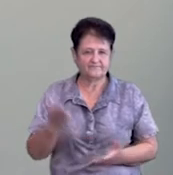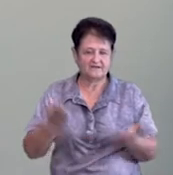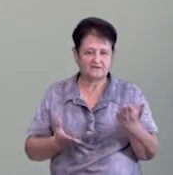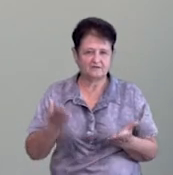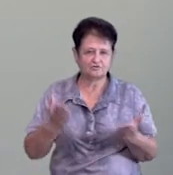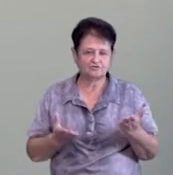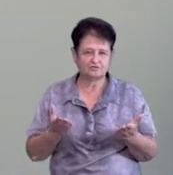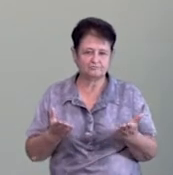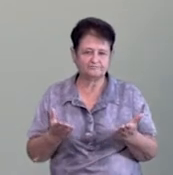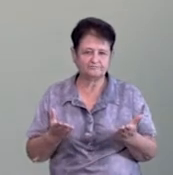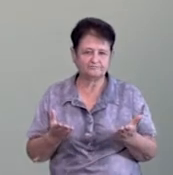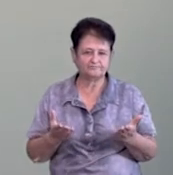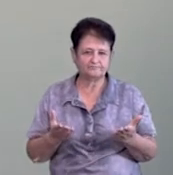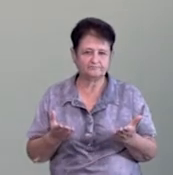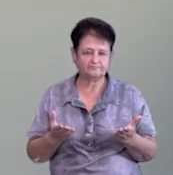Якщо, скажімо,